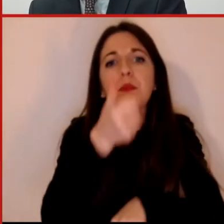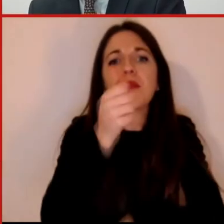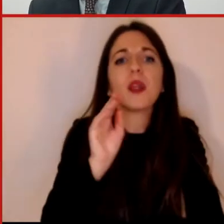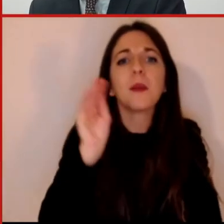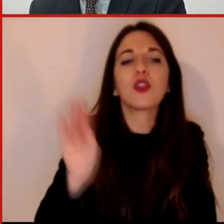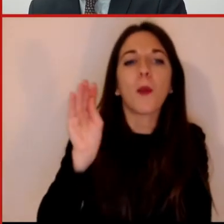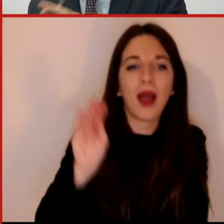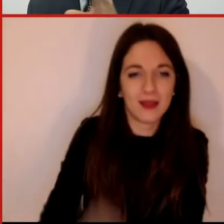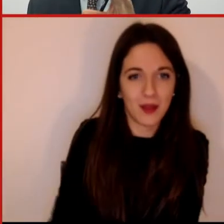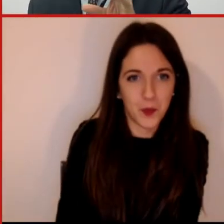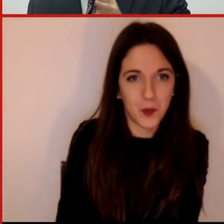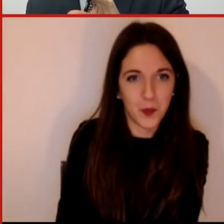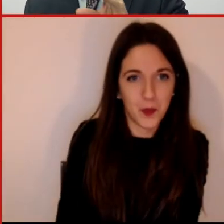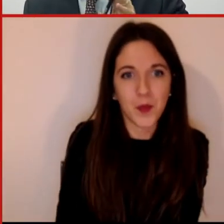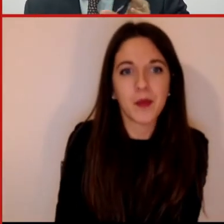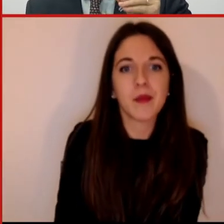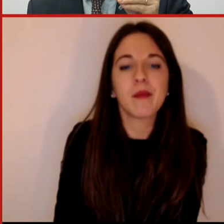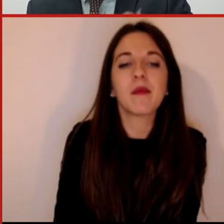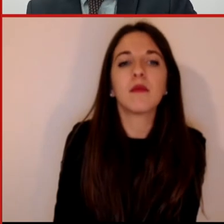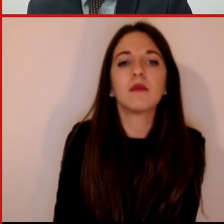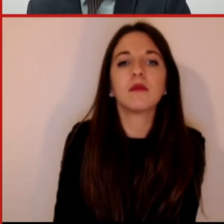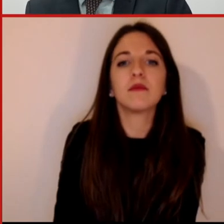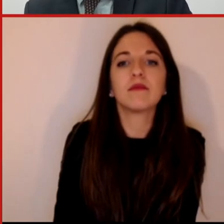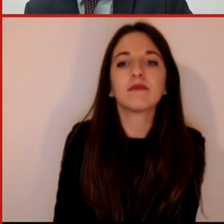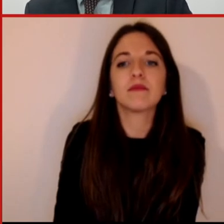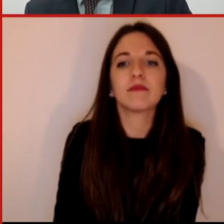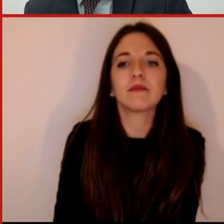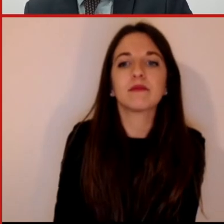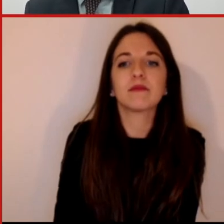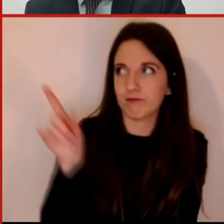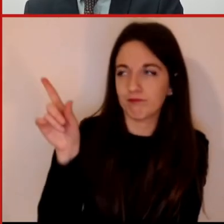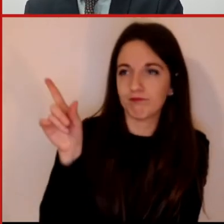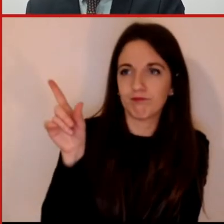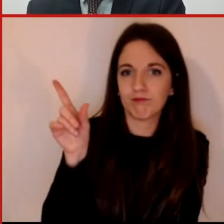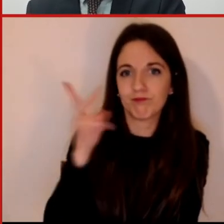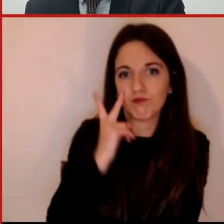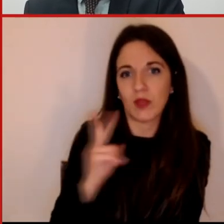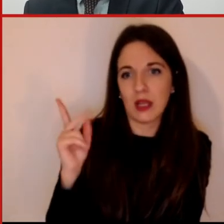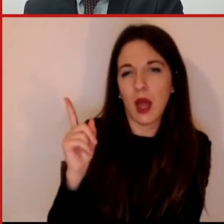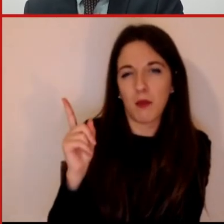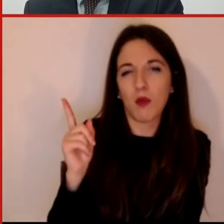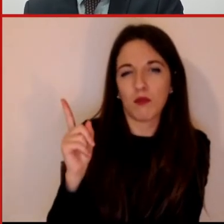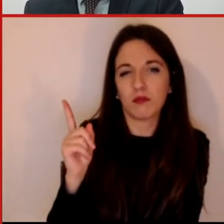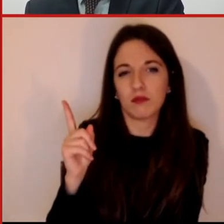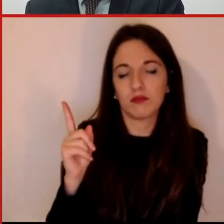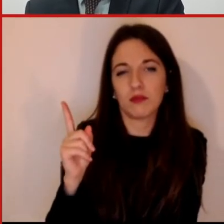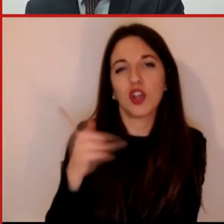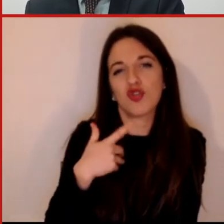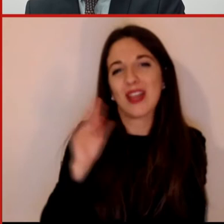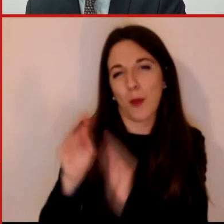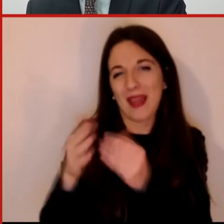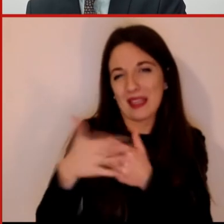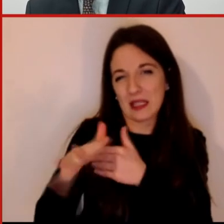gli algoritmi, gliene leggo e ne accoppio in verità un paio. La domanda dice